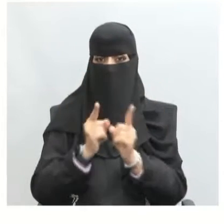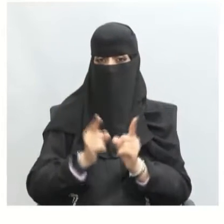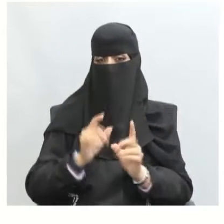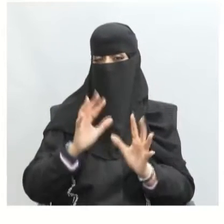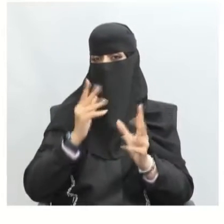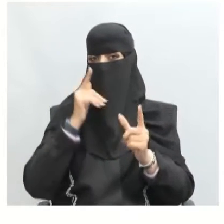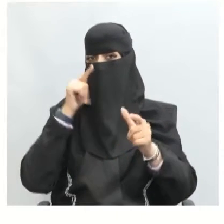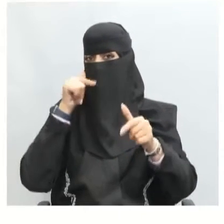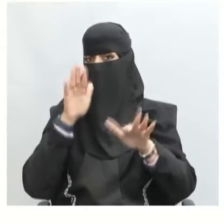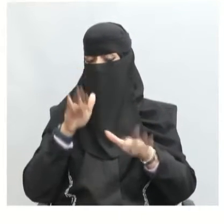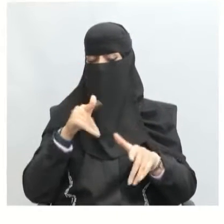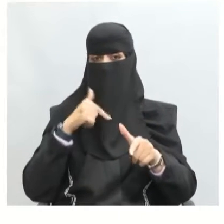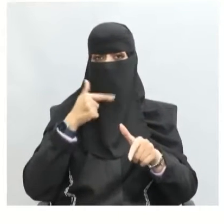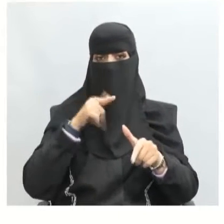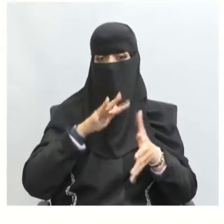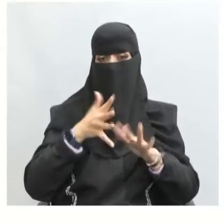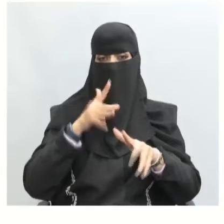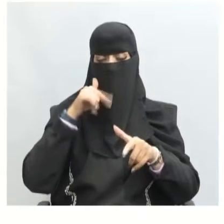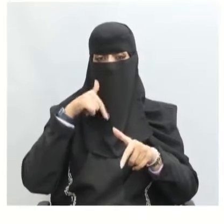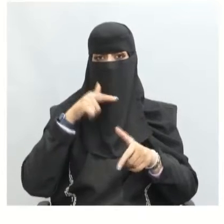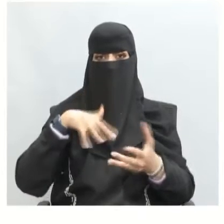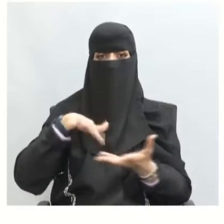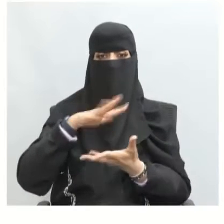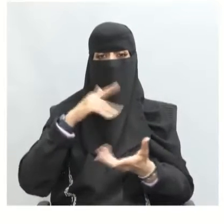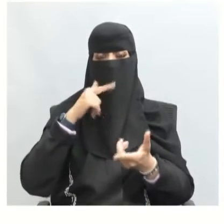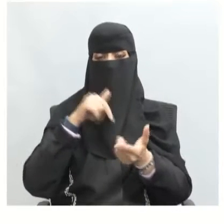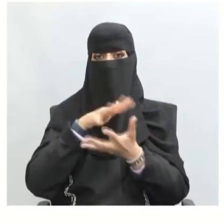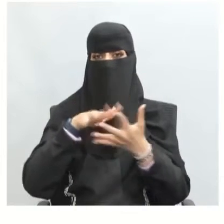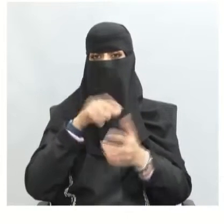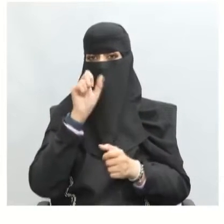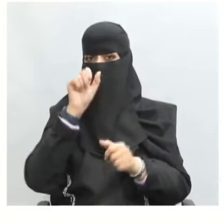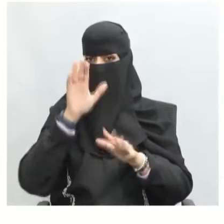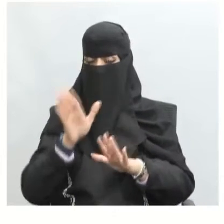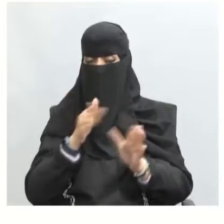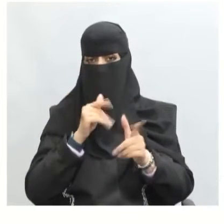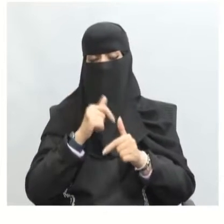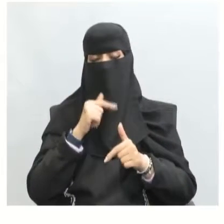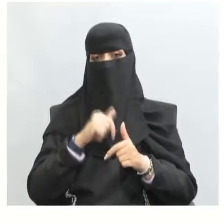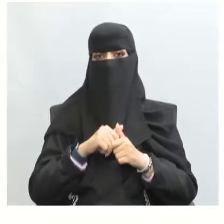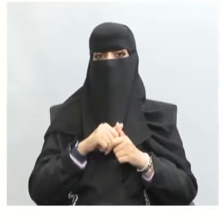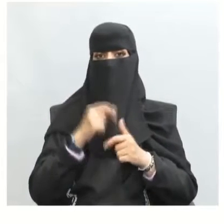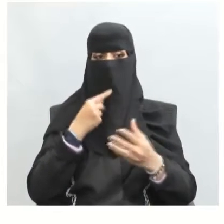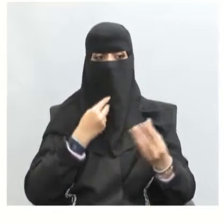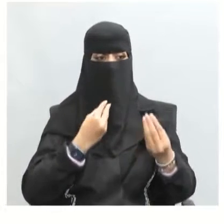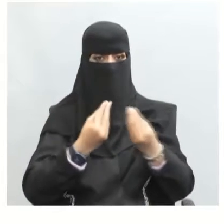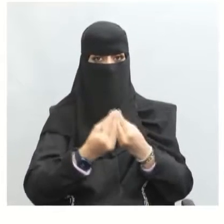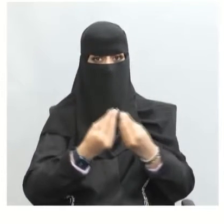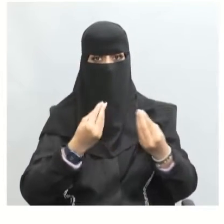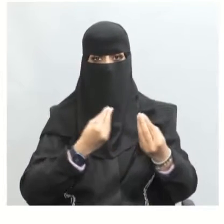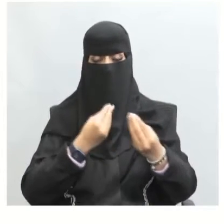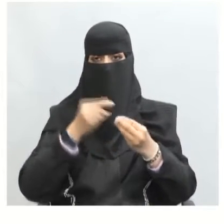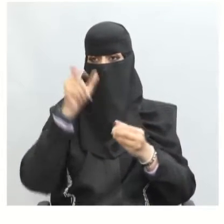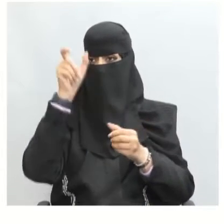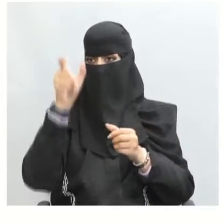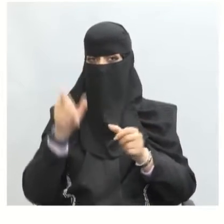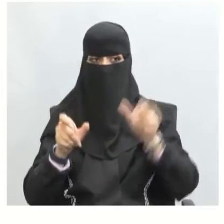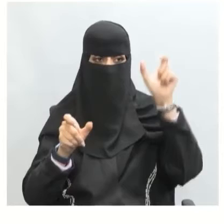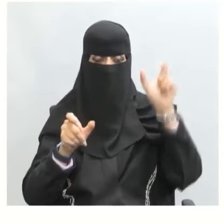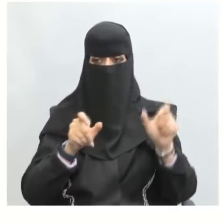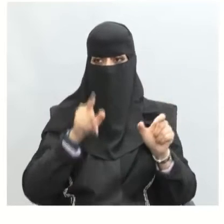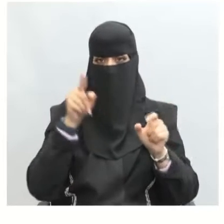موضوع محدد أو قد يكون حول مشكلة معينة يتبادل أطراف